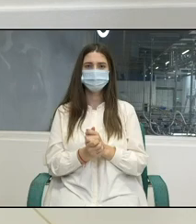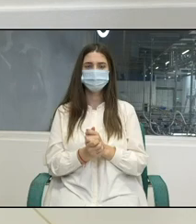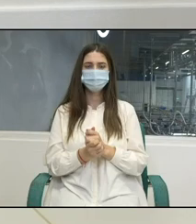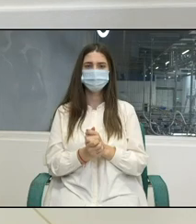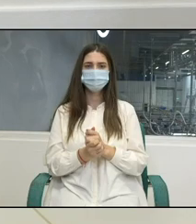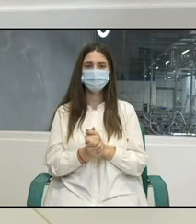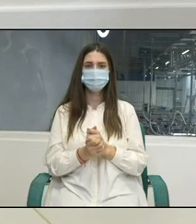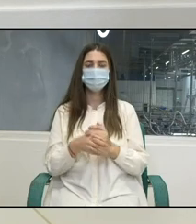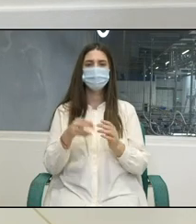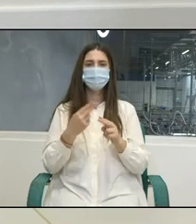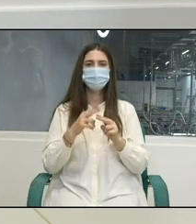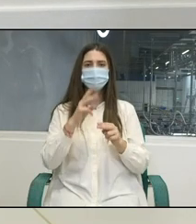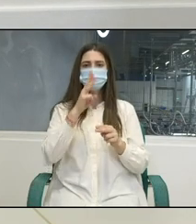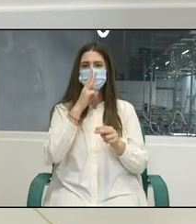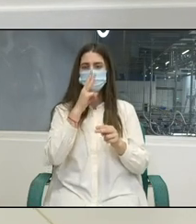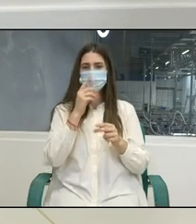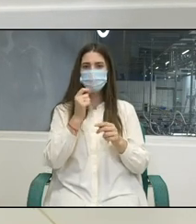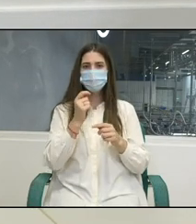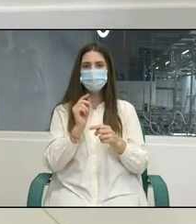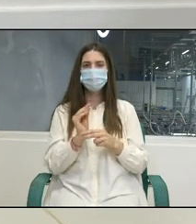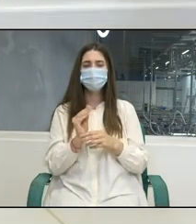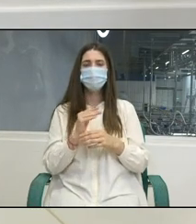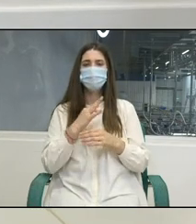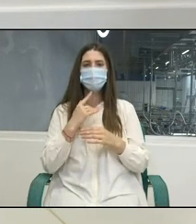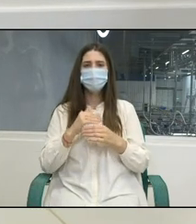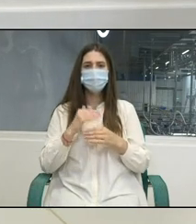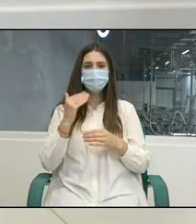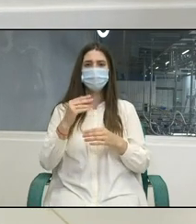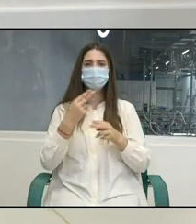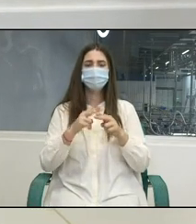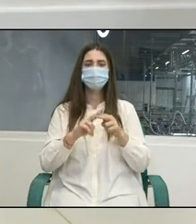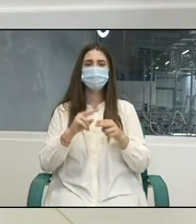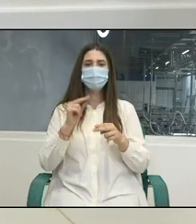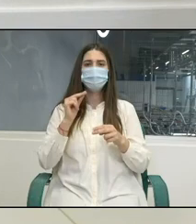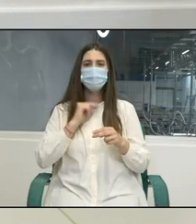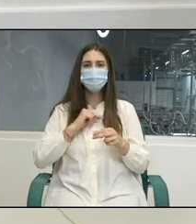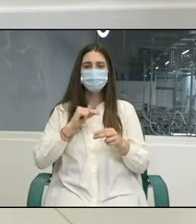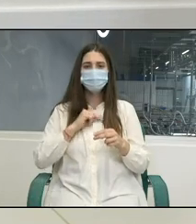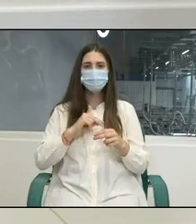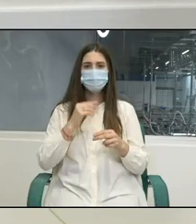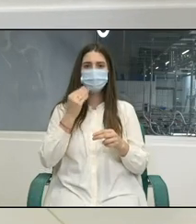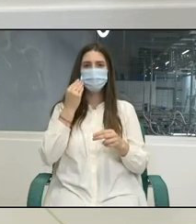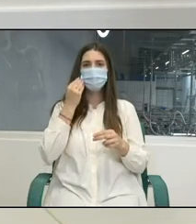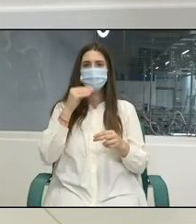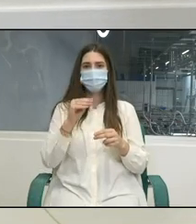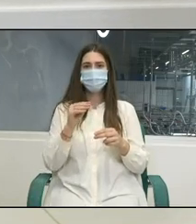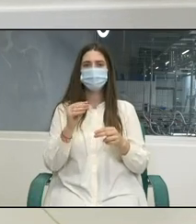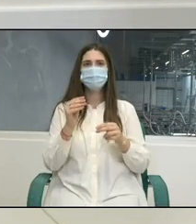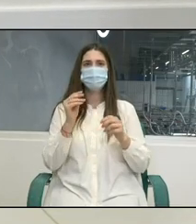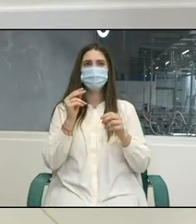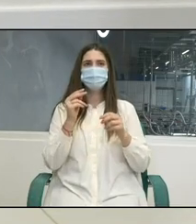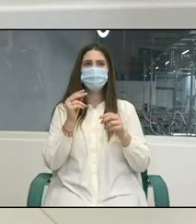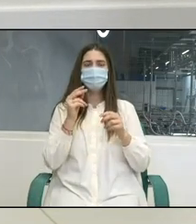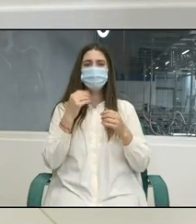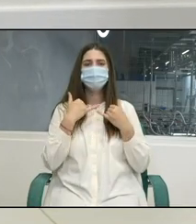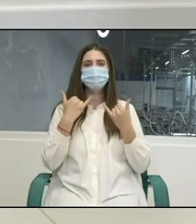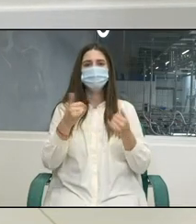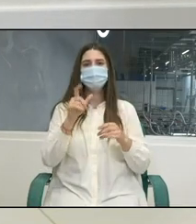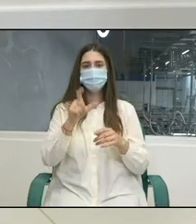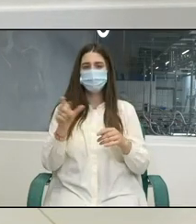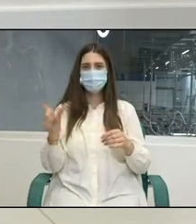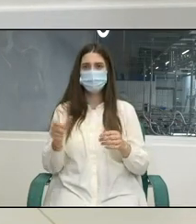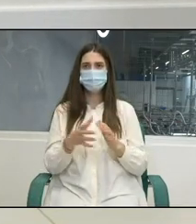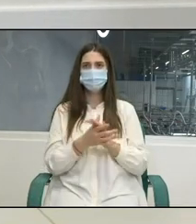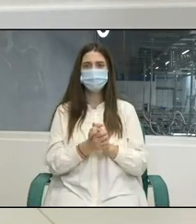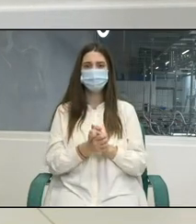situației salariaților, pentru condiții de muncă mai bune, decente, pentru atragerea investitorilor care să creeze aceste locuri